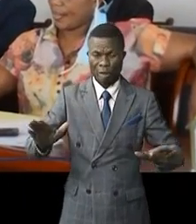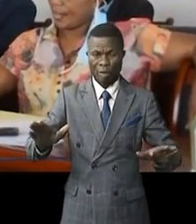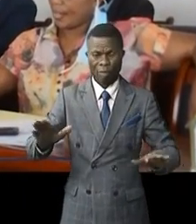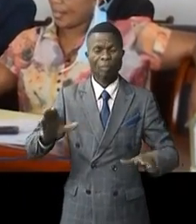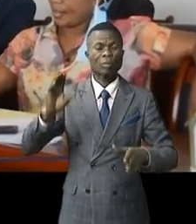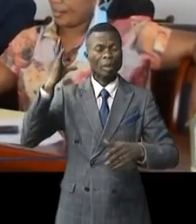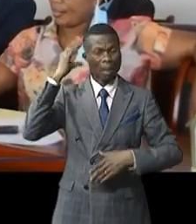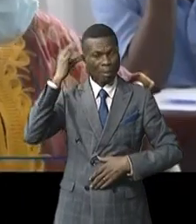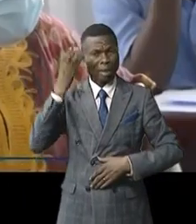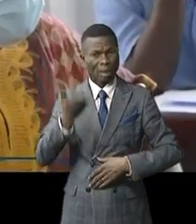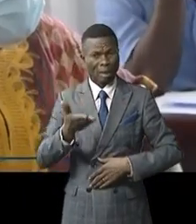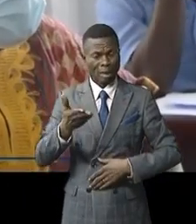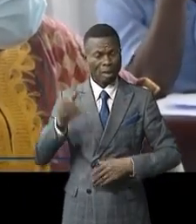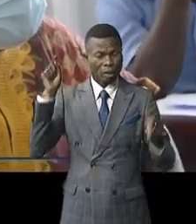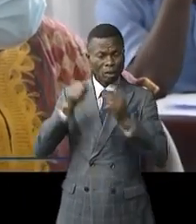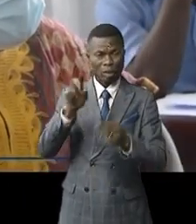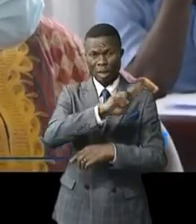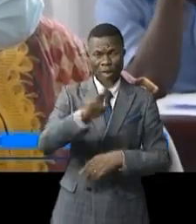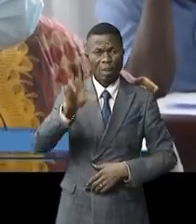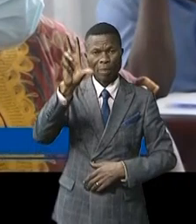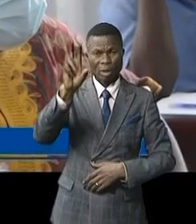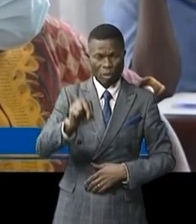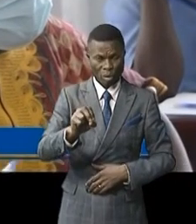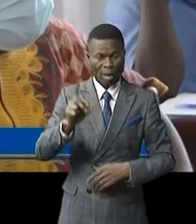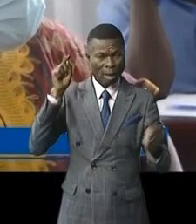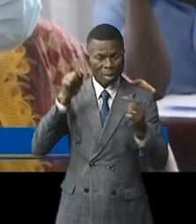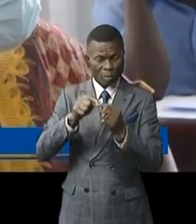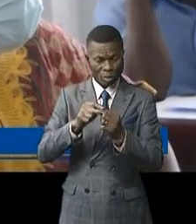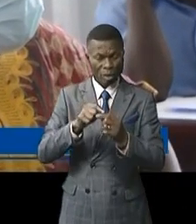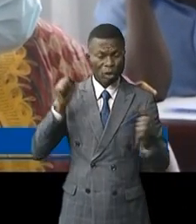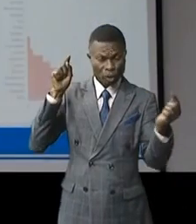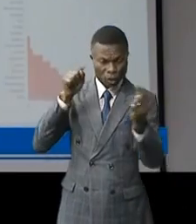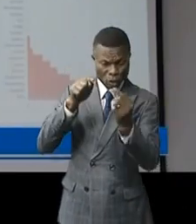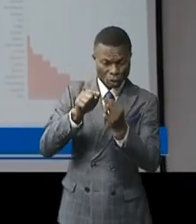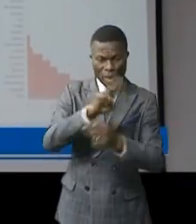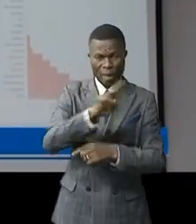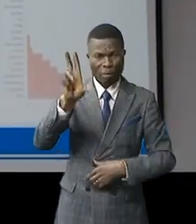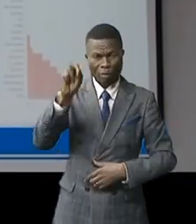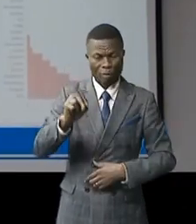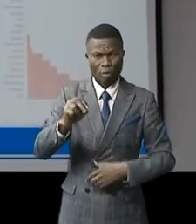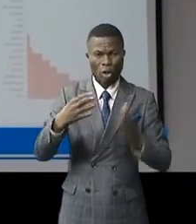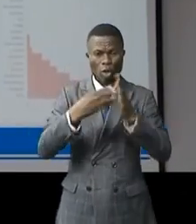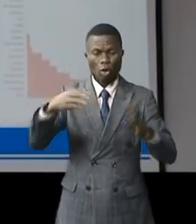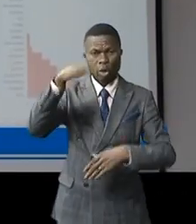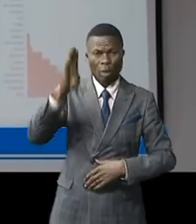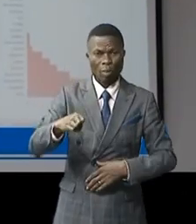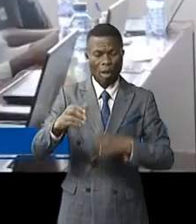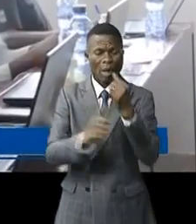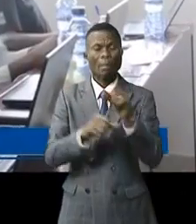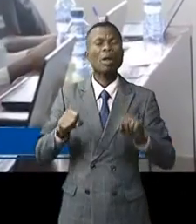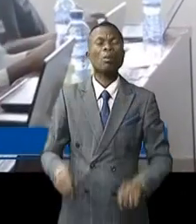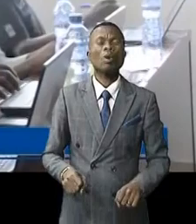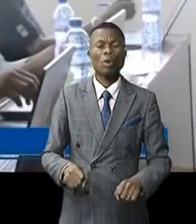définie sur une feuille de route jusqu'en 2030. L'objectif est de baisser d'ici 2030 de 90% le nombre de décès